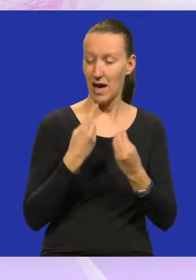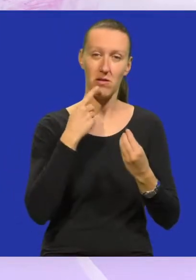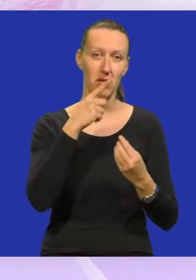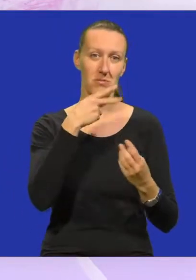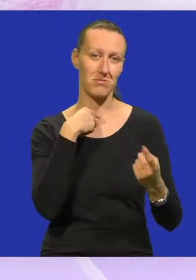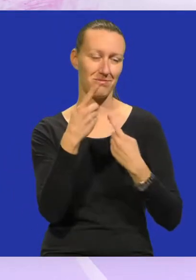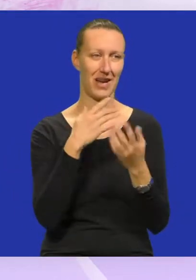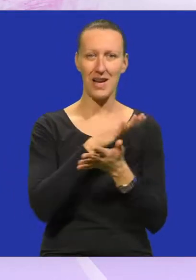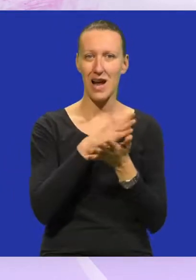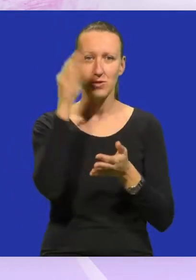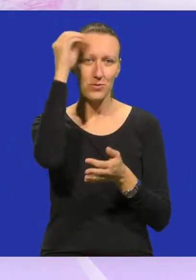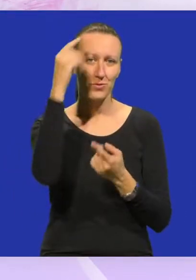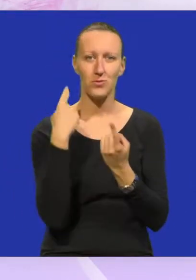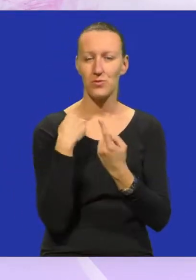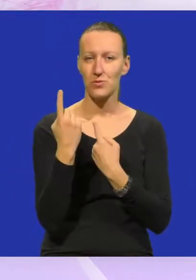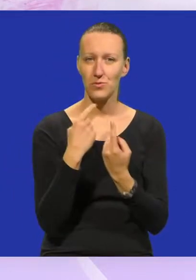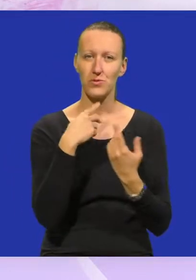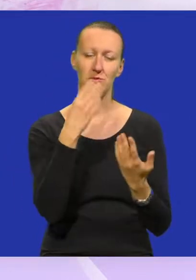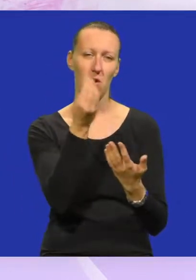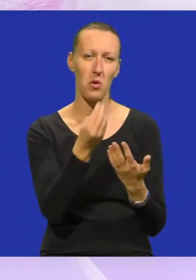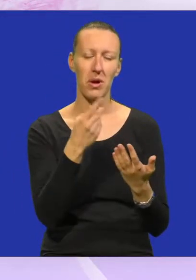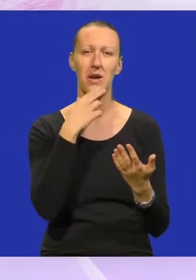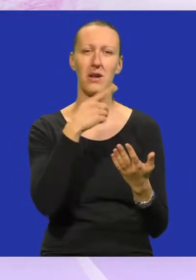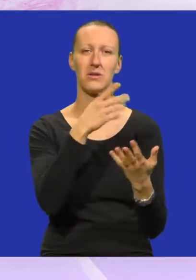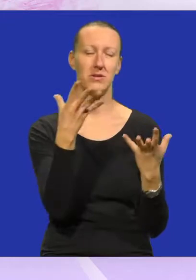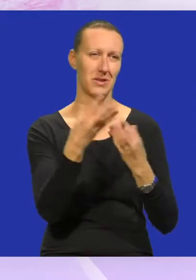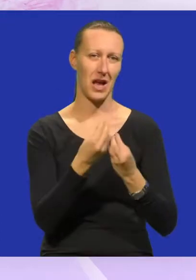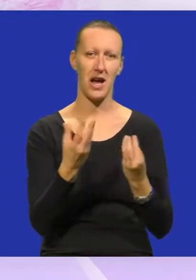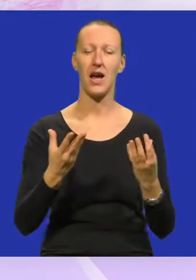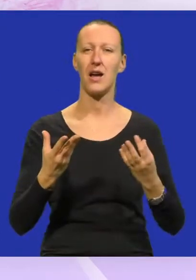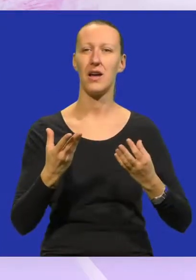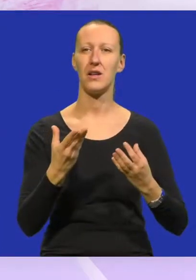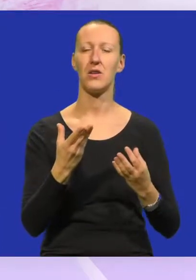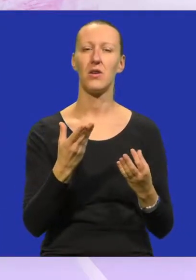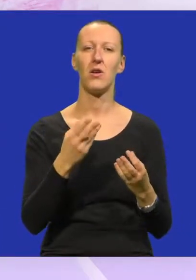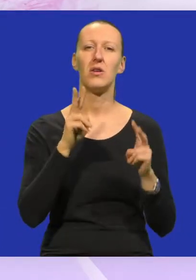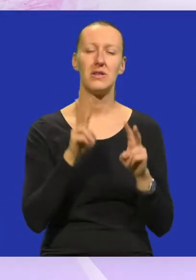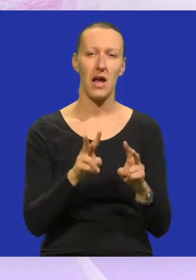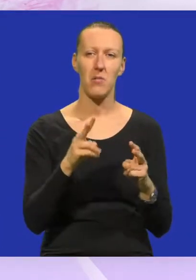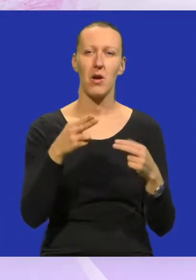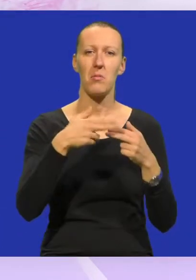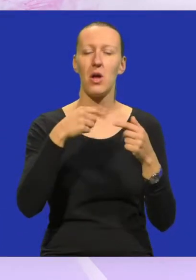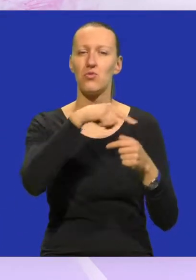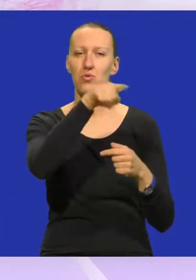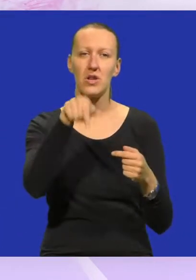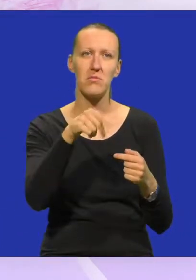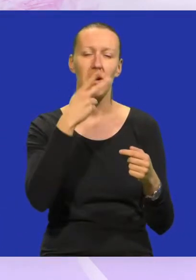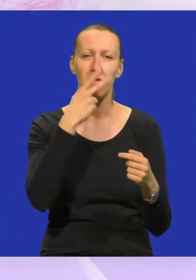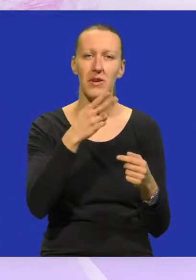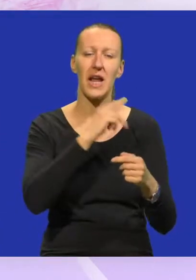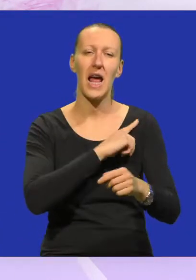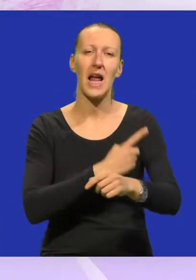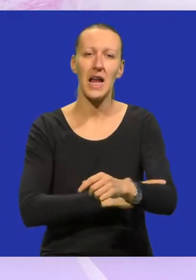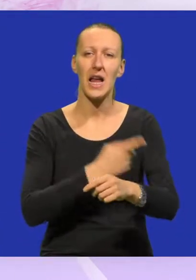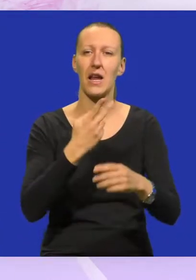prolaze kroz jedno iskustvo, umjetničko, komunalno, ako ćemo, zapravo među njima se onda dešavaju neke druge